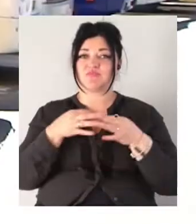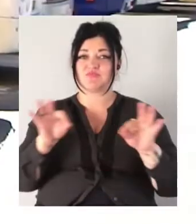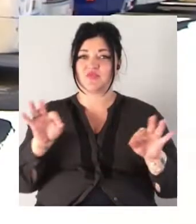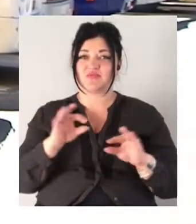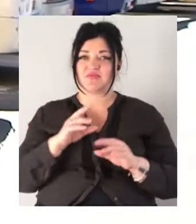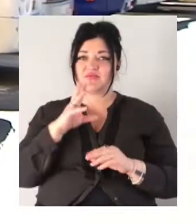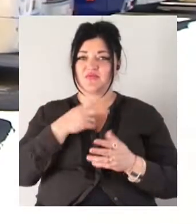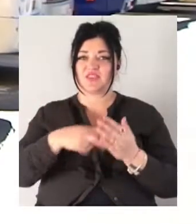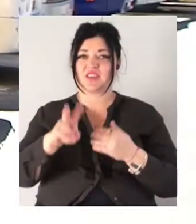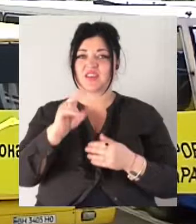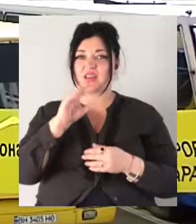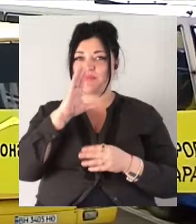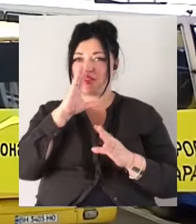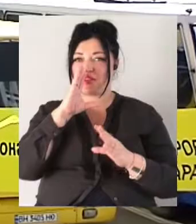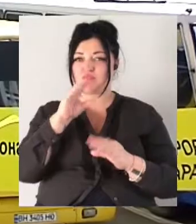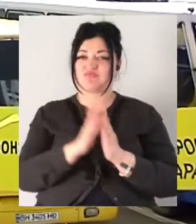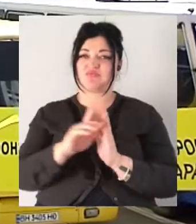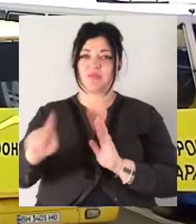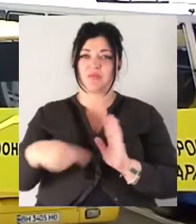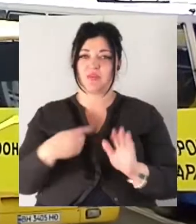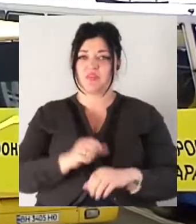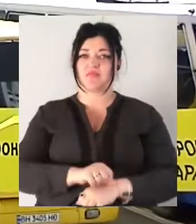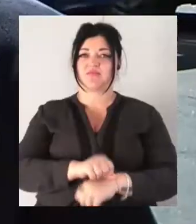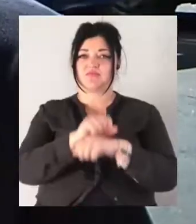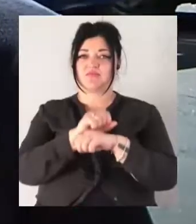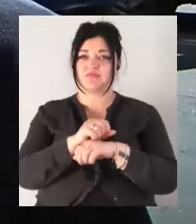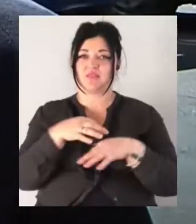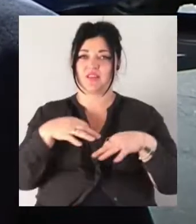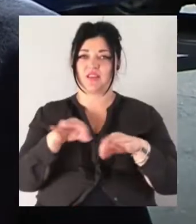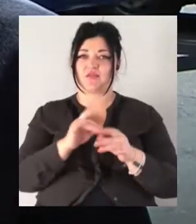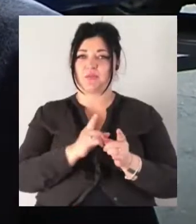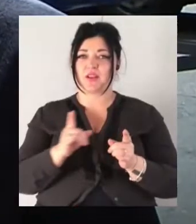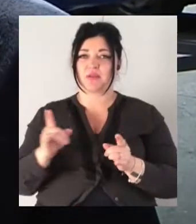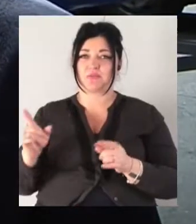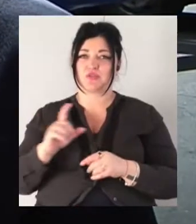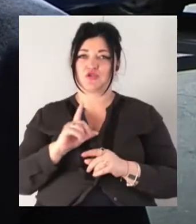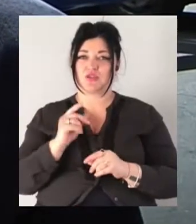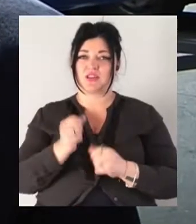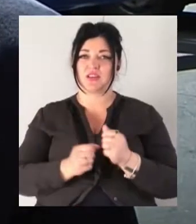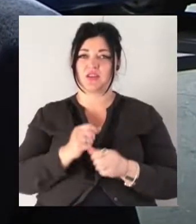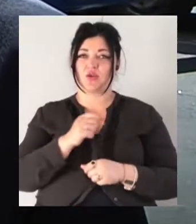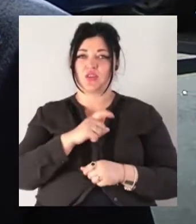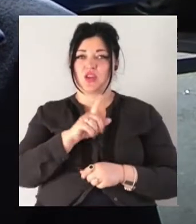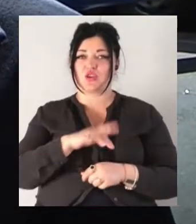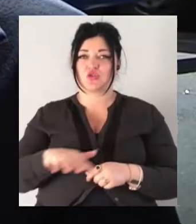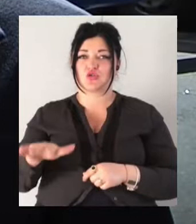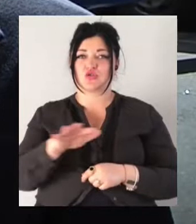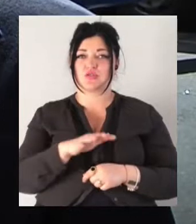– таке вимагали під час мітингу автоперевізники Одещини. Ціль состоїть в тому, щоб